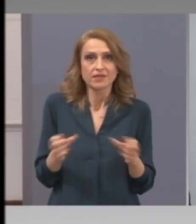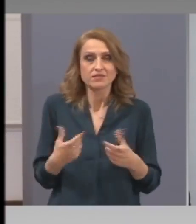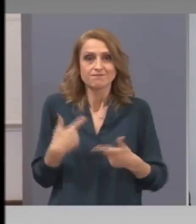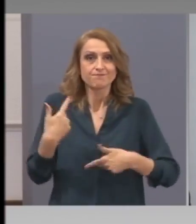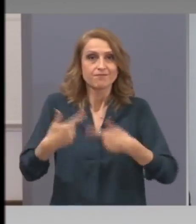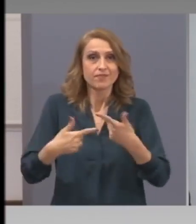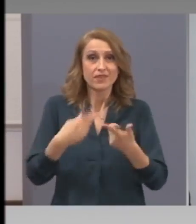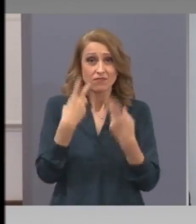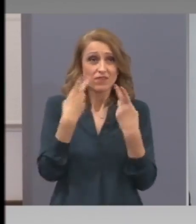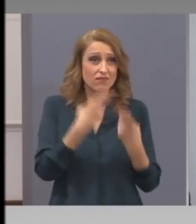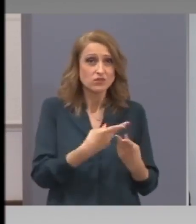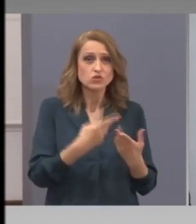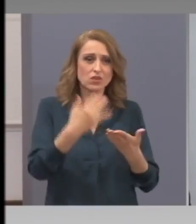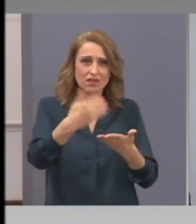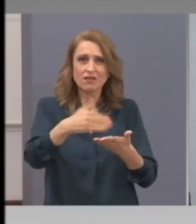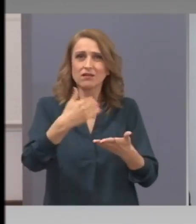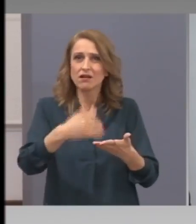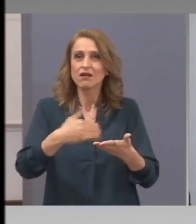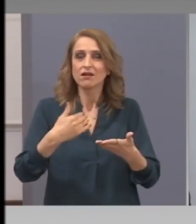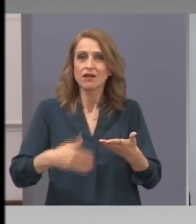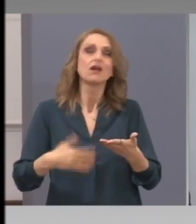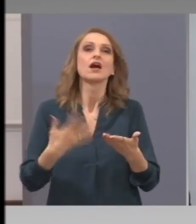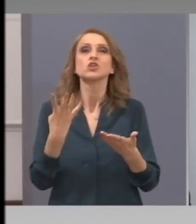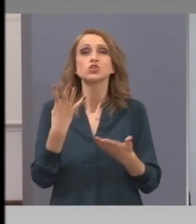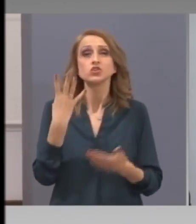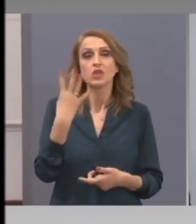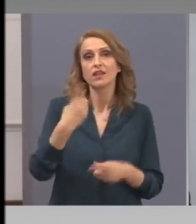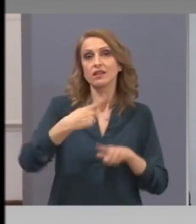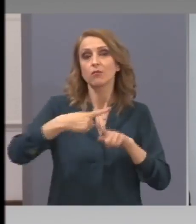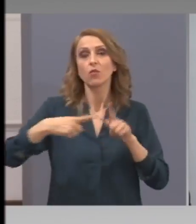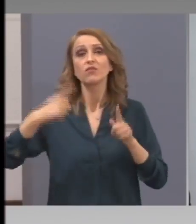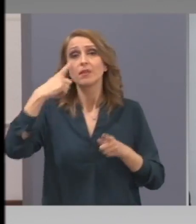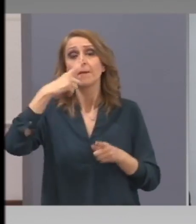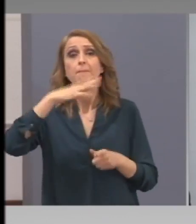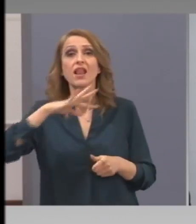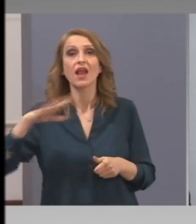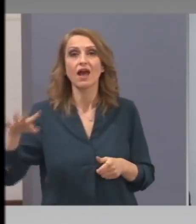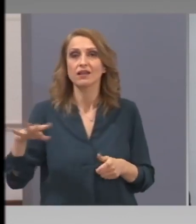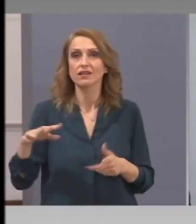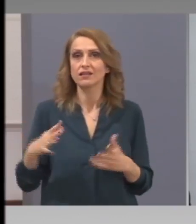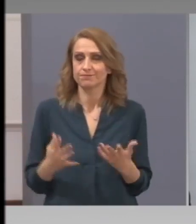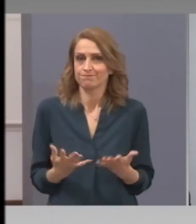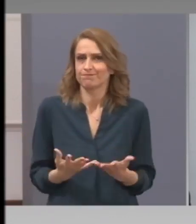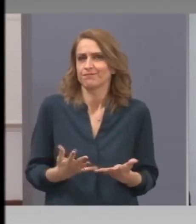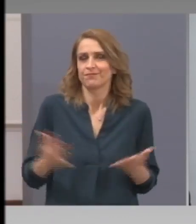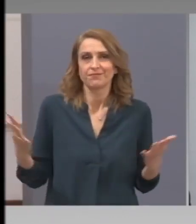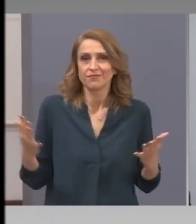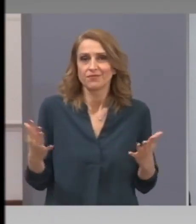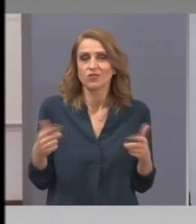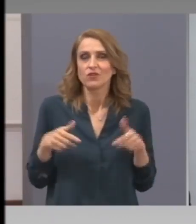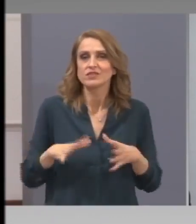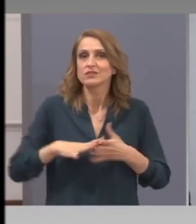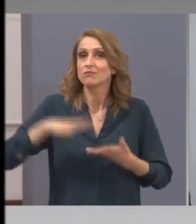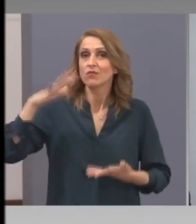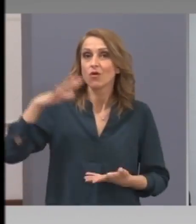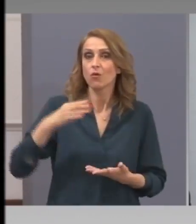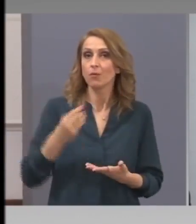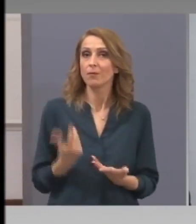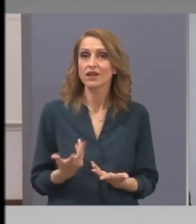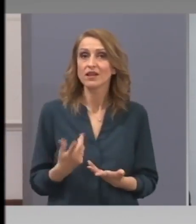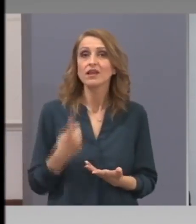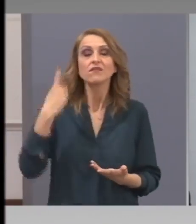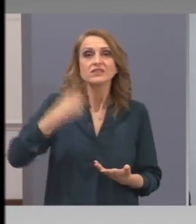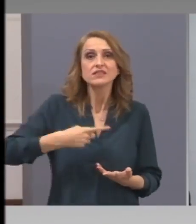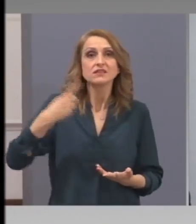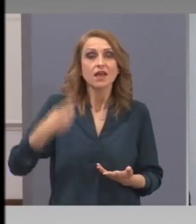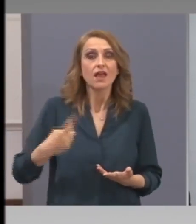харчове, които виждат 4,5 милиарда. И това е нещо, което всеки